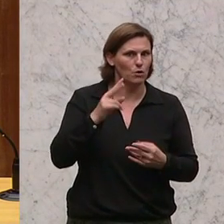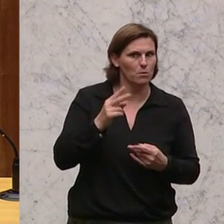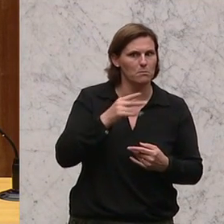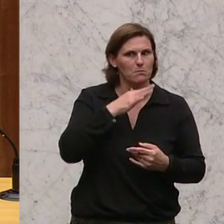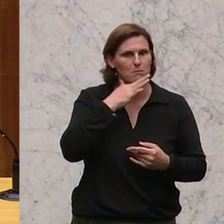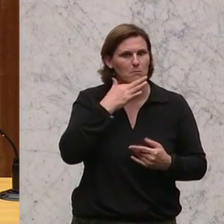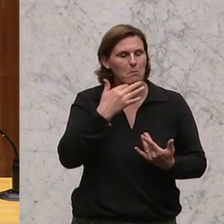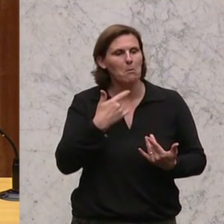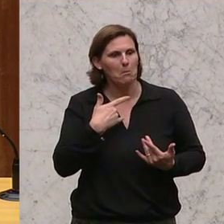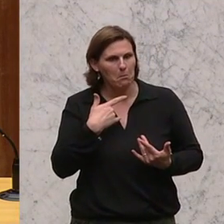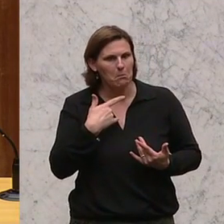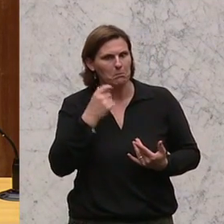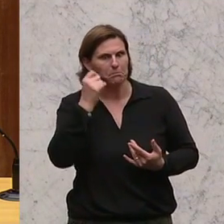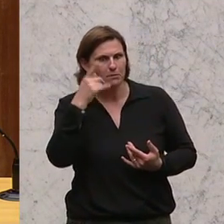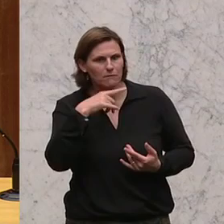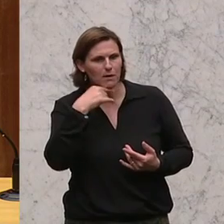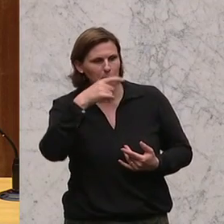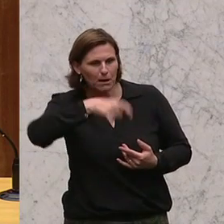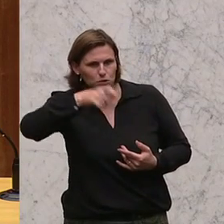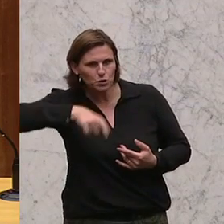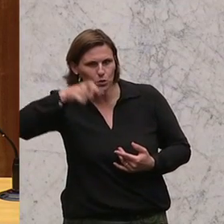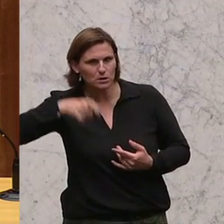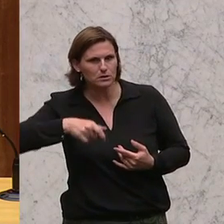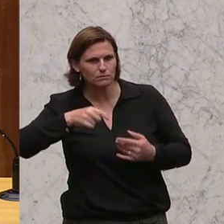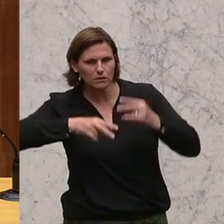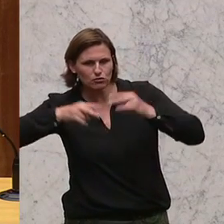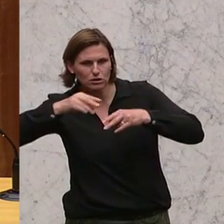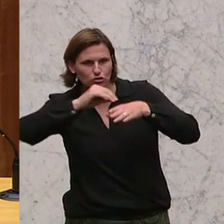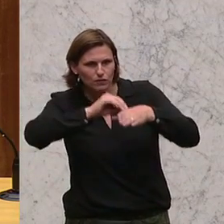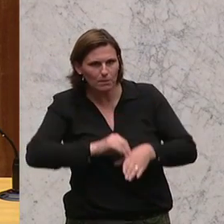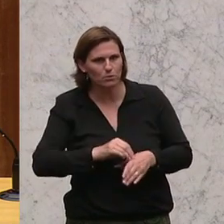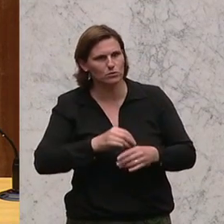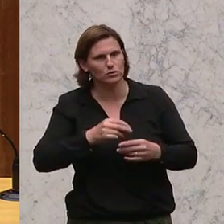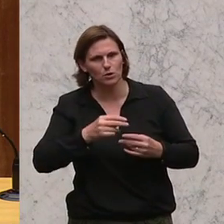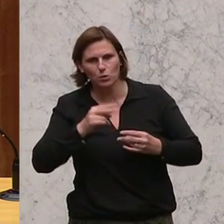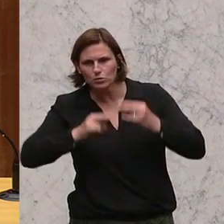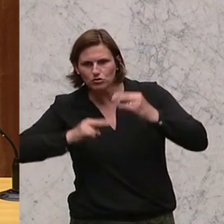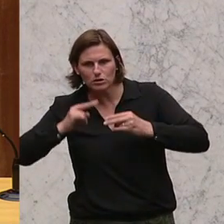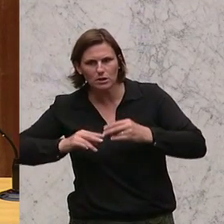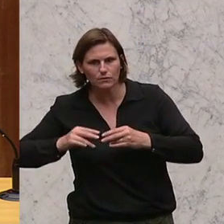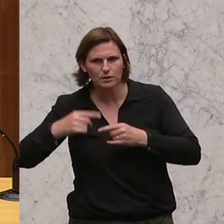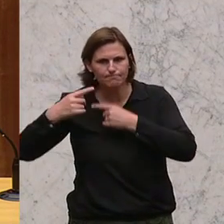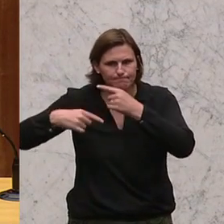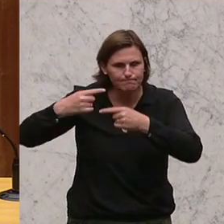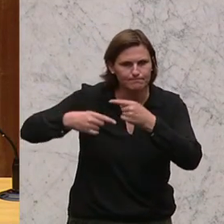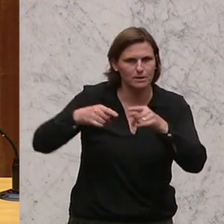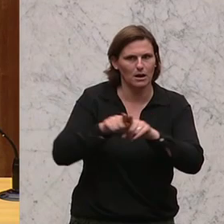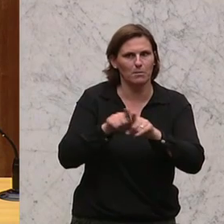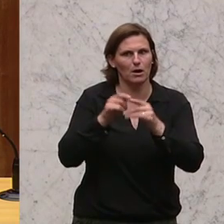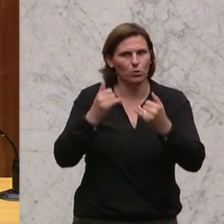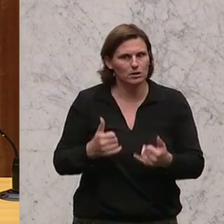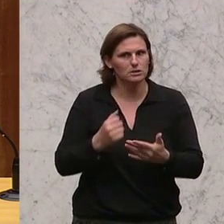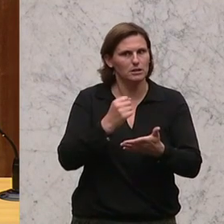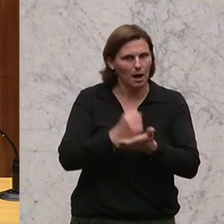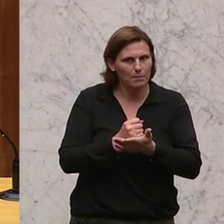Persönlichkeiten gibt, die sehr unterschiedliche Schwerpunkte haben, eine unterschiedliche Biografie, aber geeignet sind für dieses Amt. Insofern